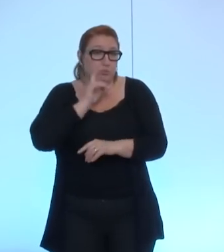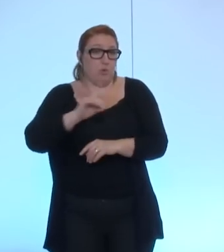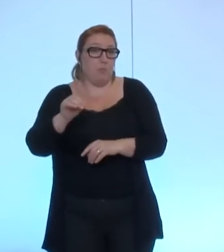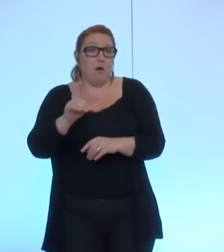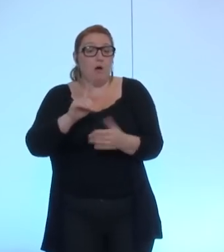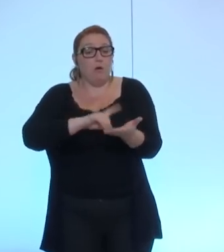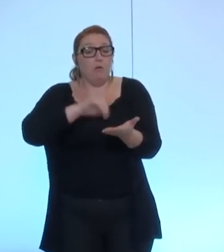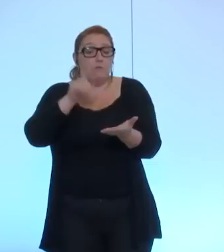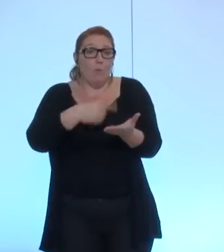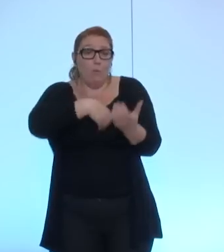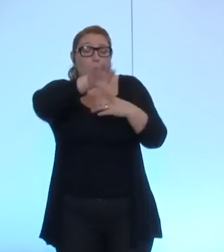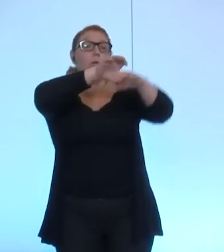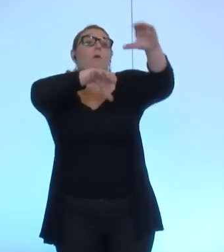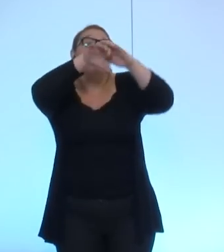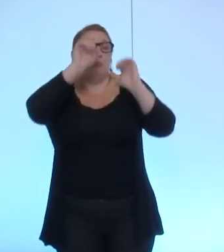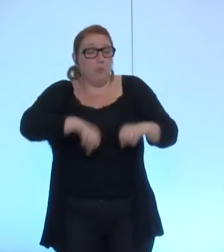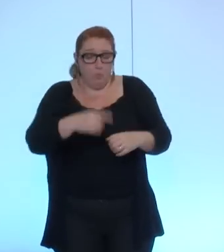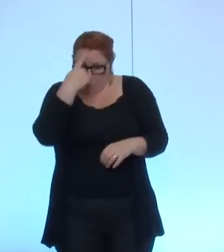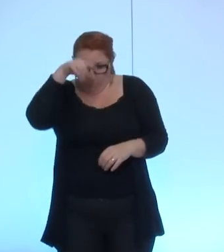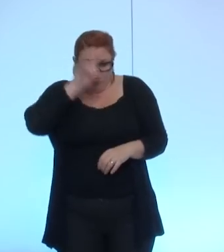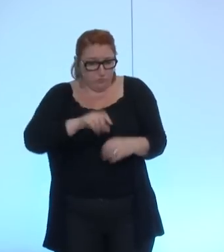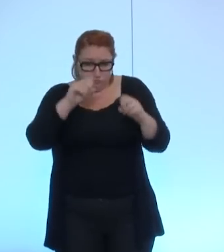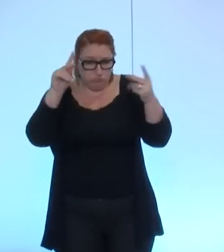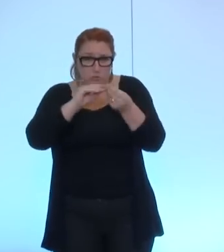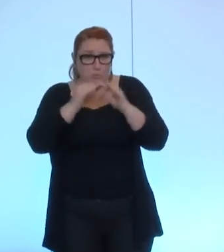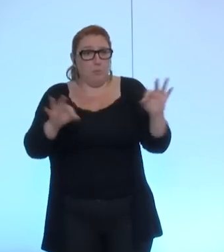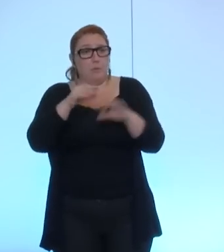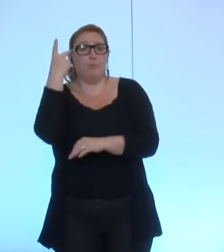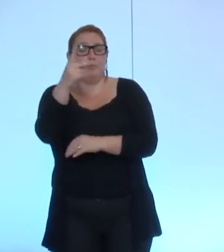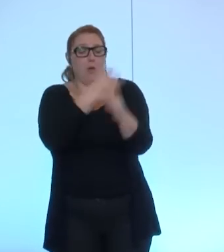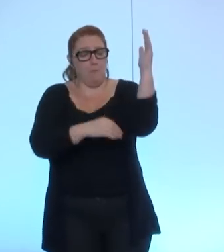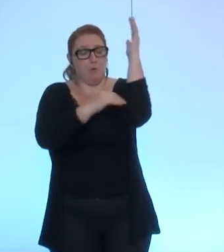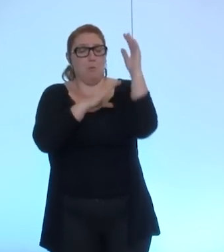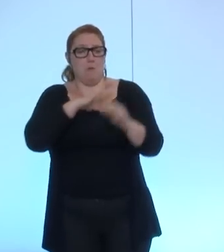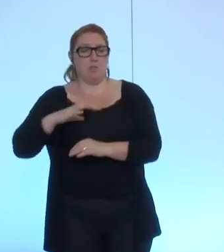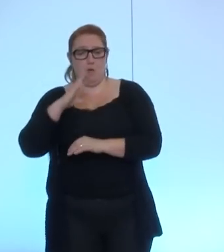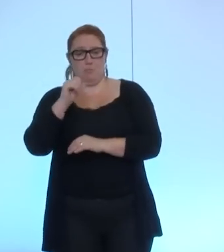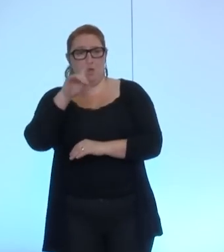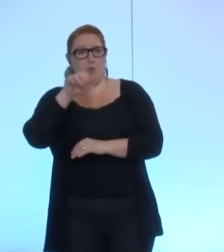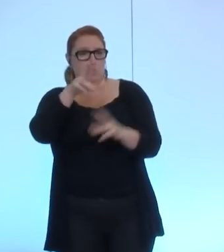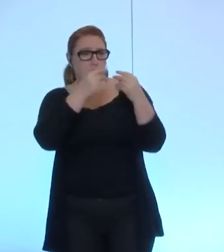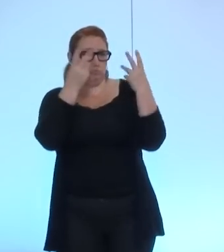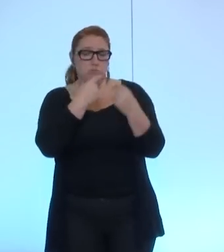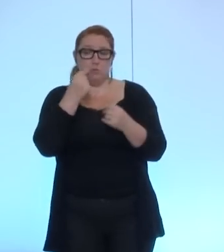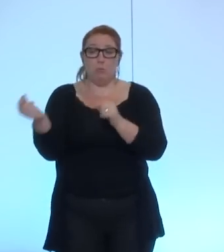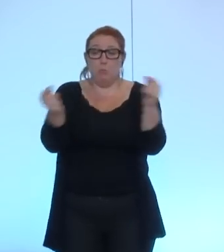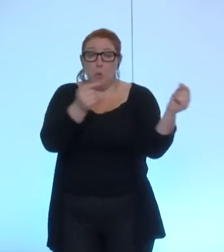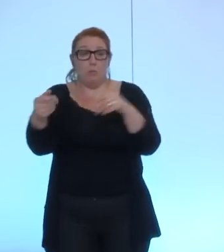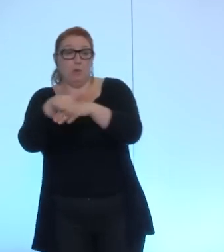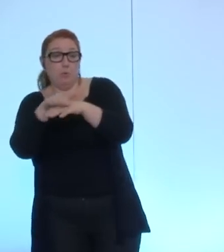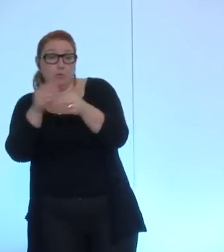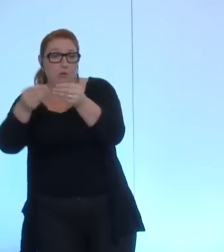ces fonds par la suite mais il n pas de soucis de principe pour l'amendement porté par M. Cadou sur le fait qu'il ne faudrait pas que ce soit des usages polémistes